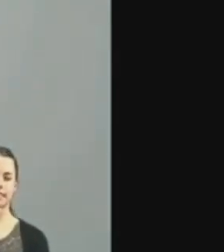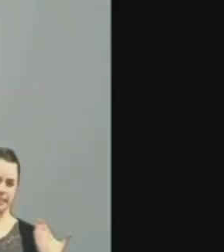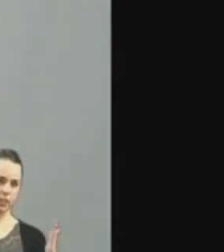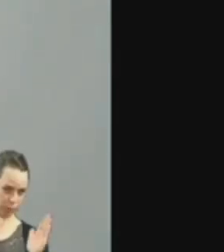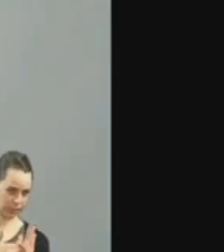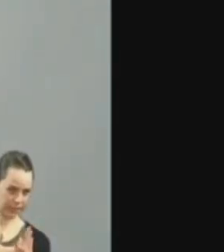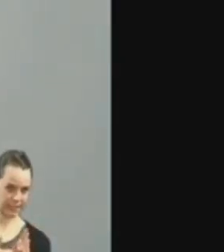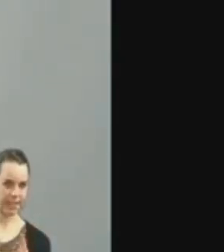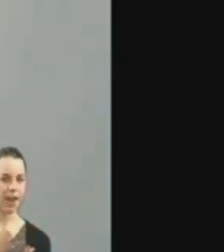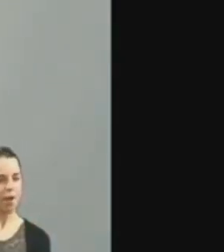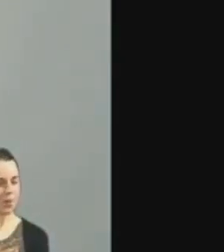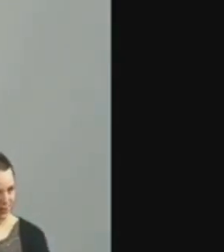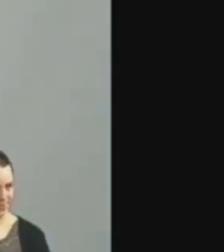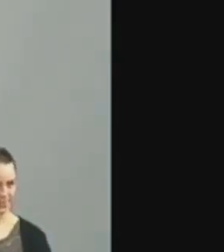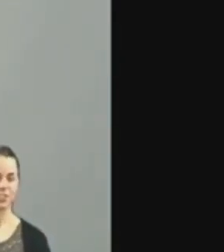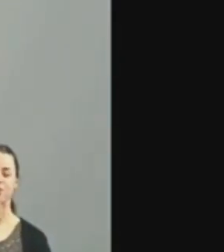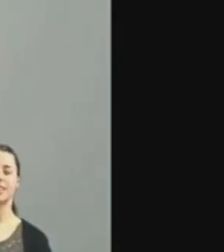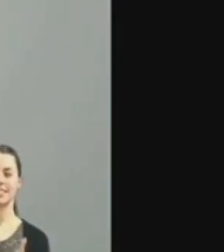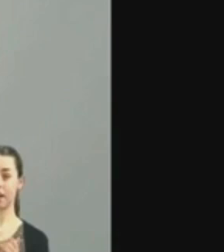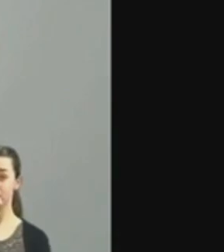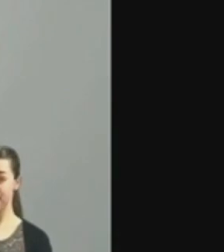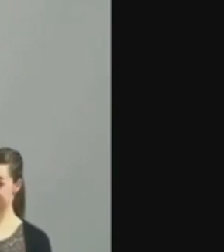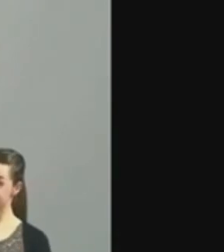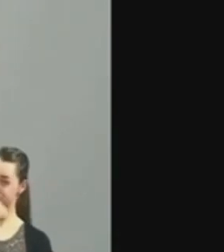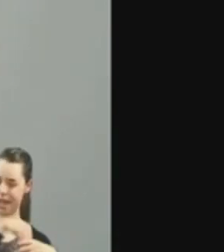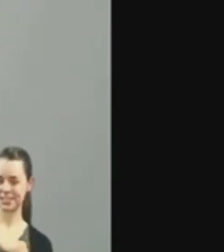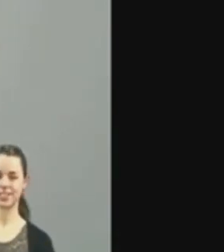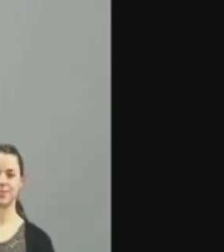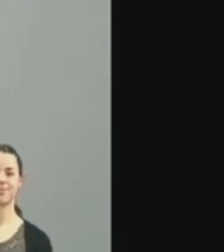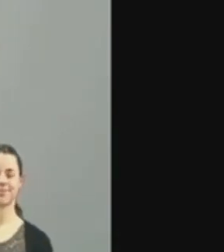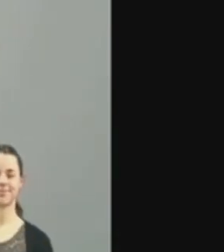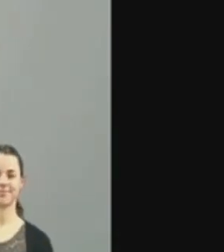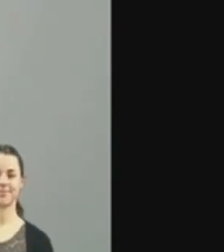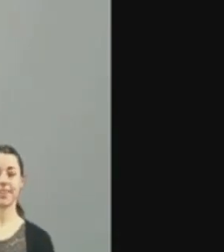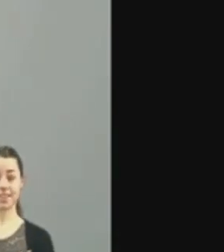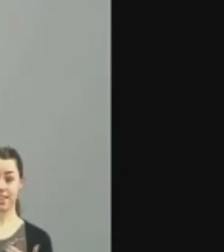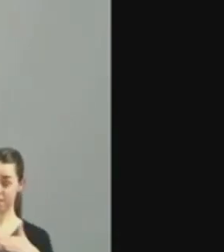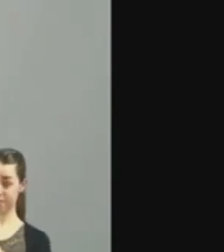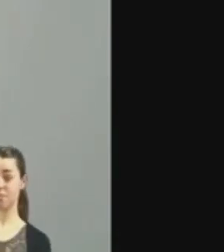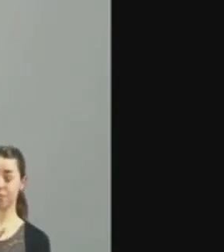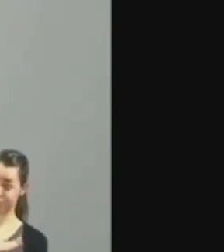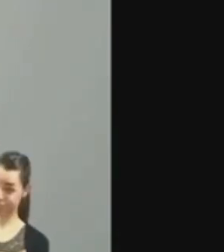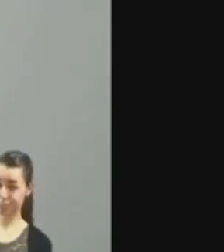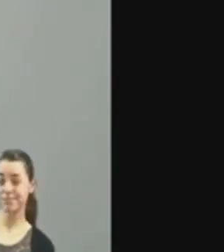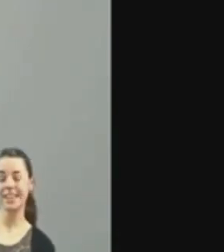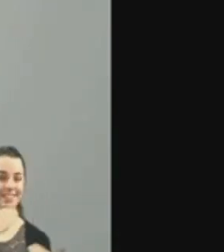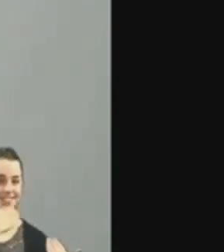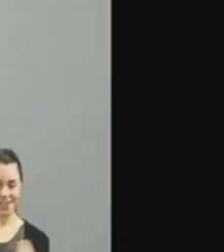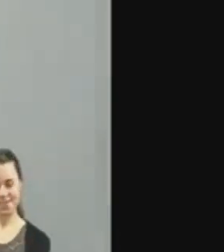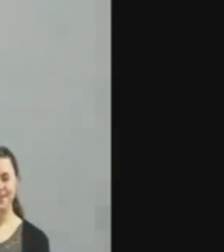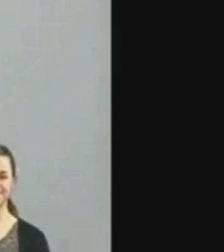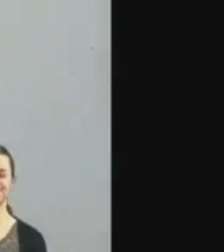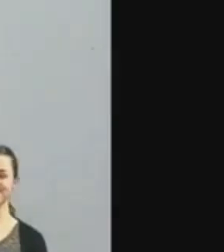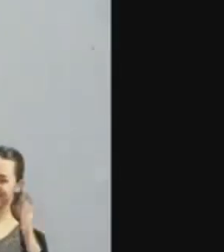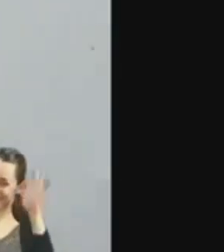tisíc jazyků a taky už víte, že český znakový jazyk je jedním z nich. A že jste to s námi vydrželi až do konce,